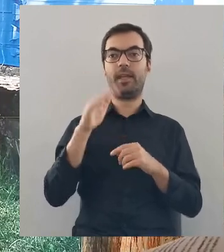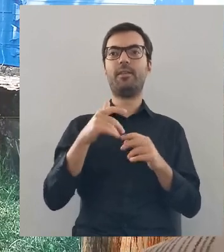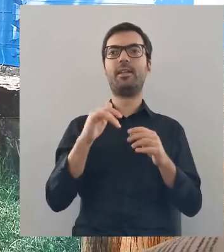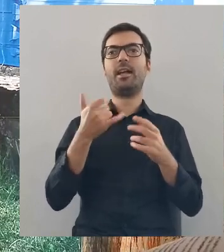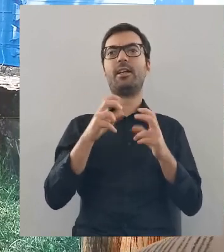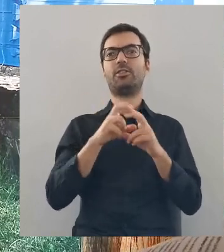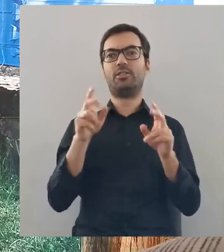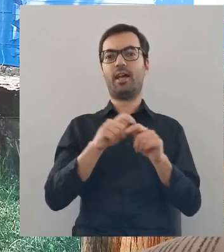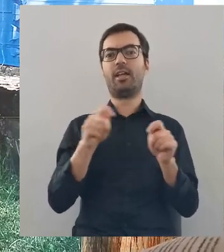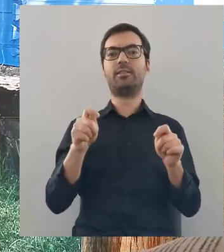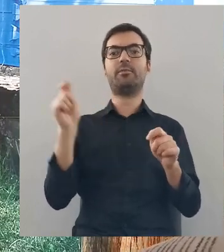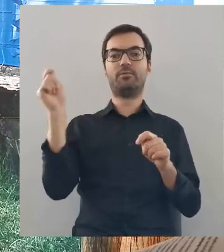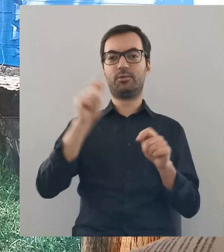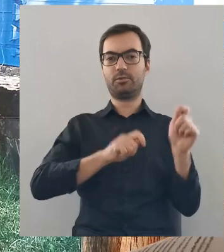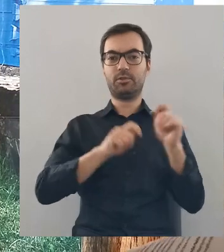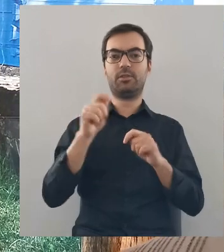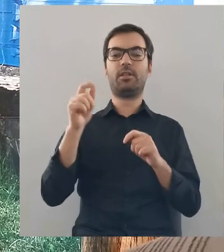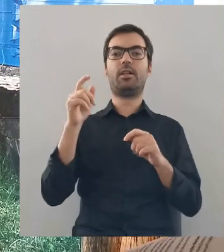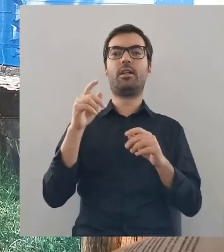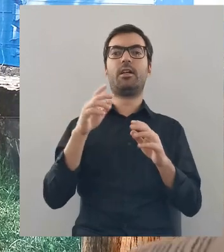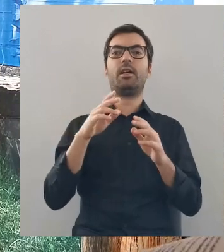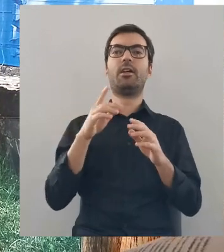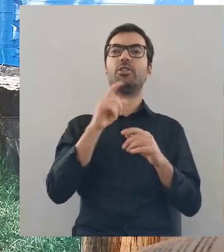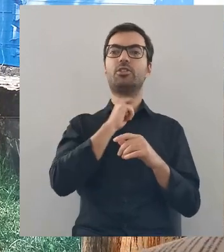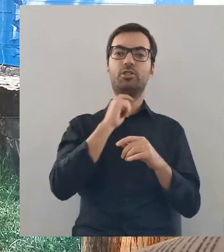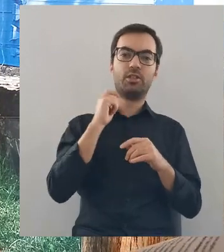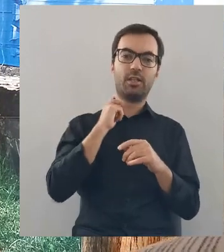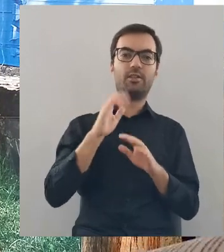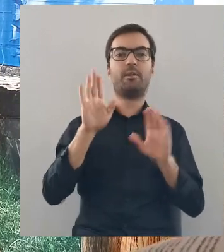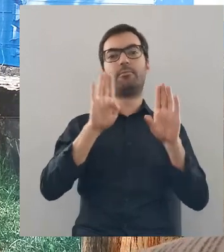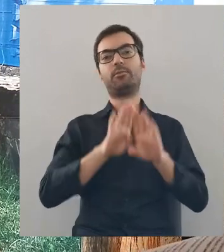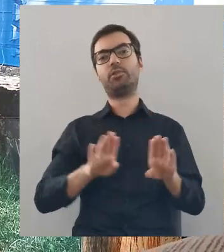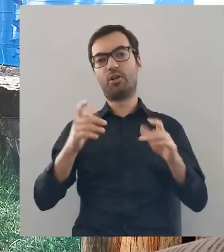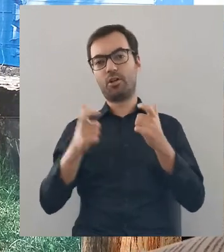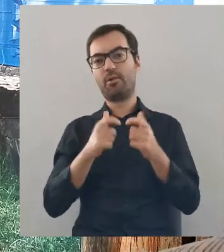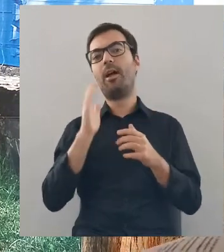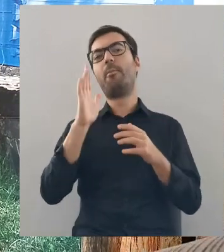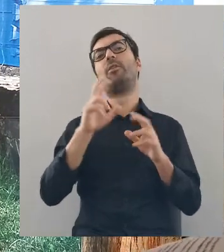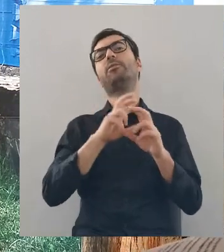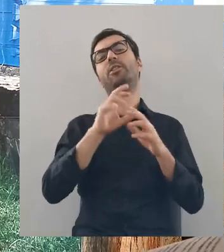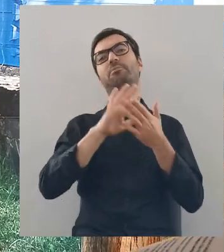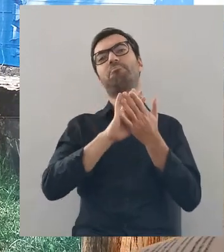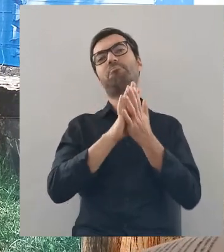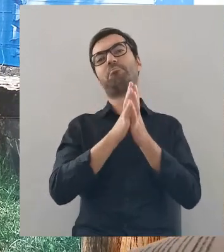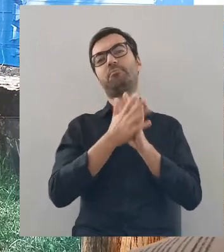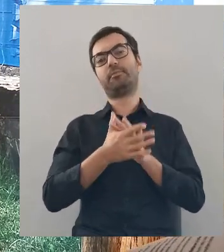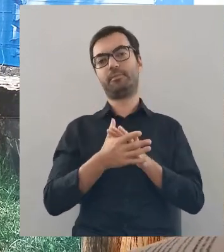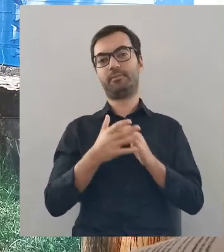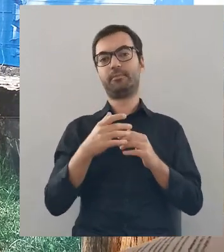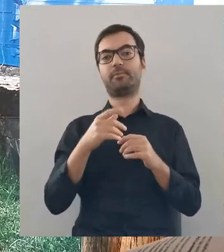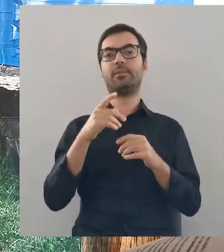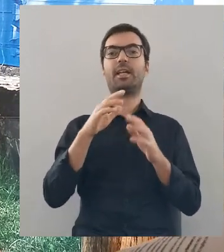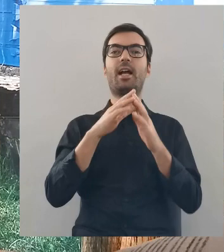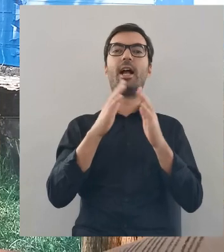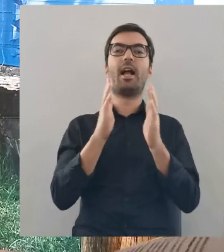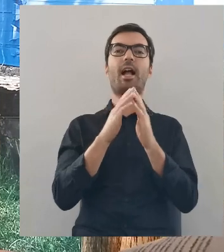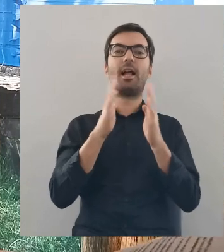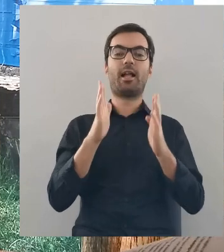Ale nawet przez jakiś czas przyjeżdżali tam kapłani, odprawiali mszę, ale z czasem ta kapliczka